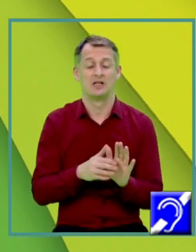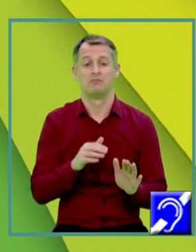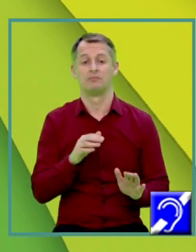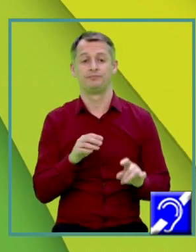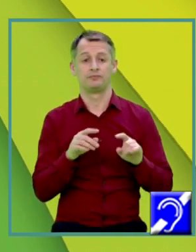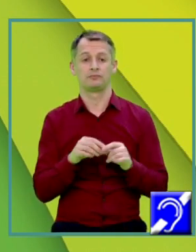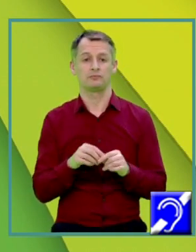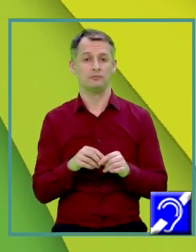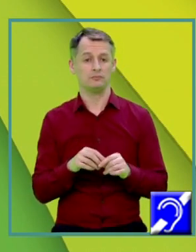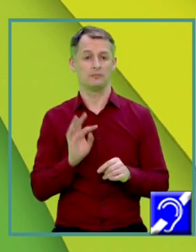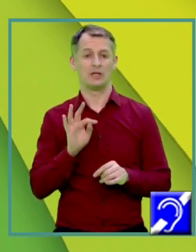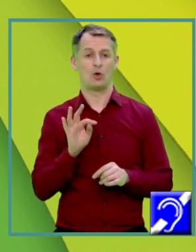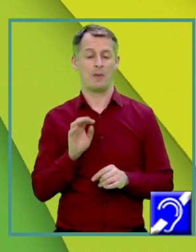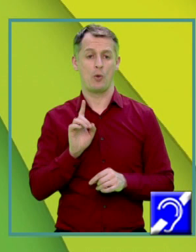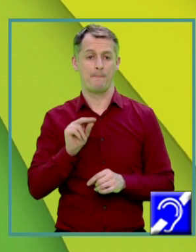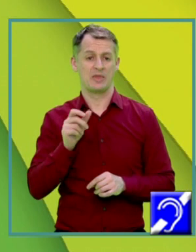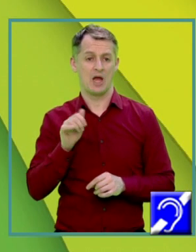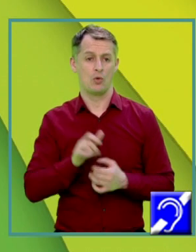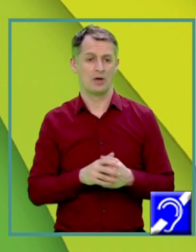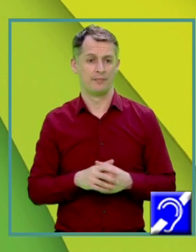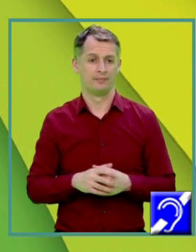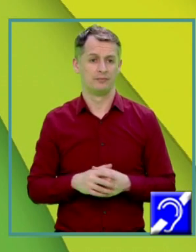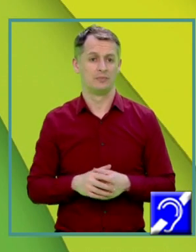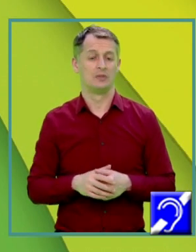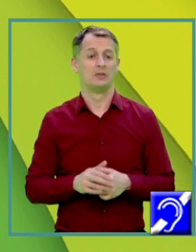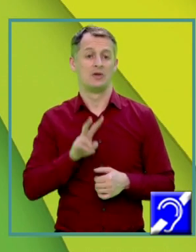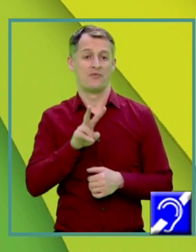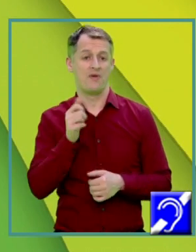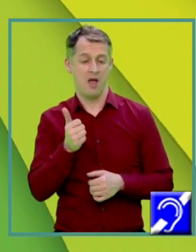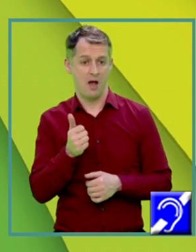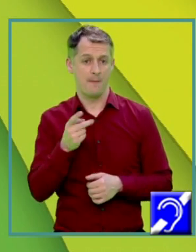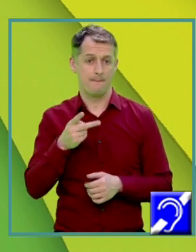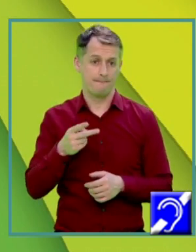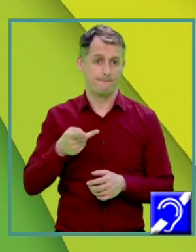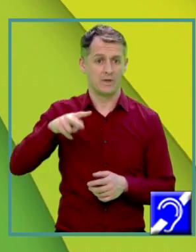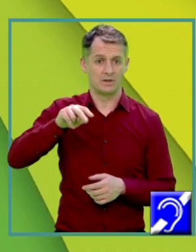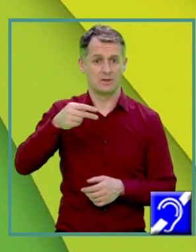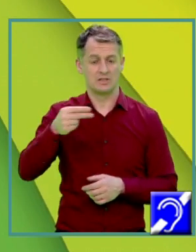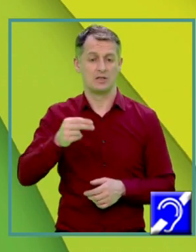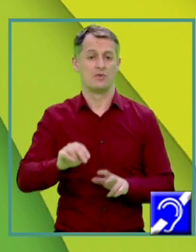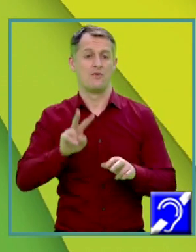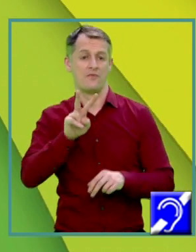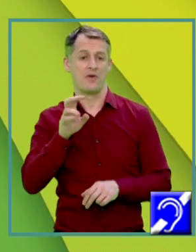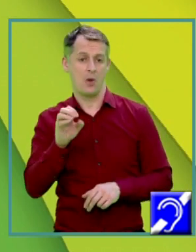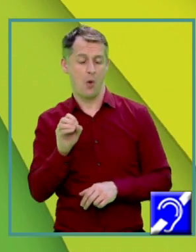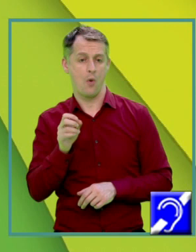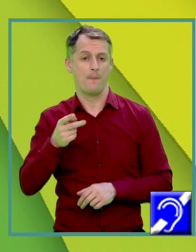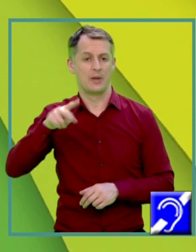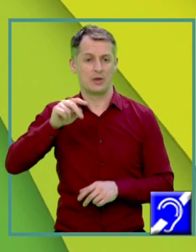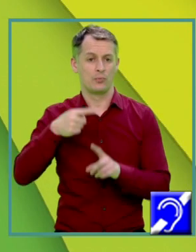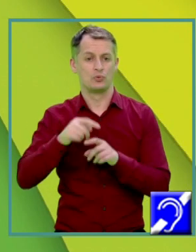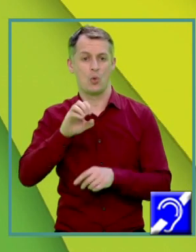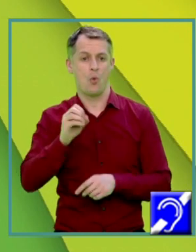VOA dreptunghic în O VA pătrat egal cu VO pătrat plus OA pătrat